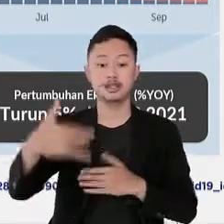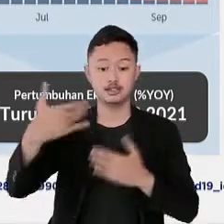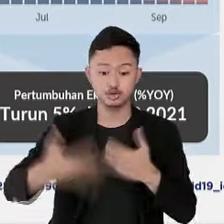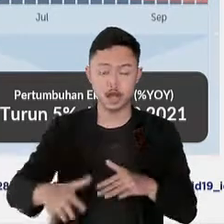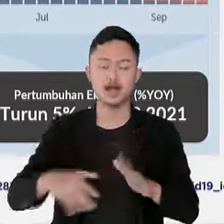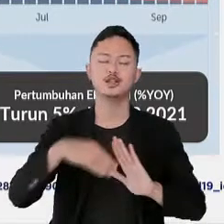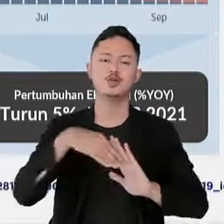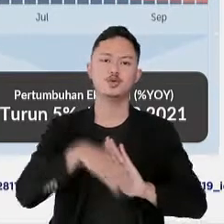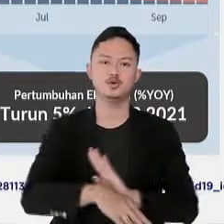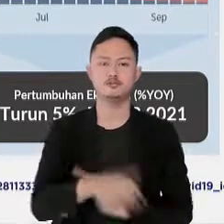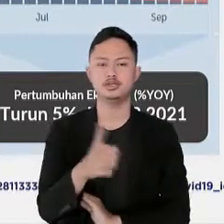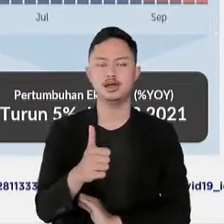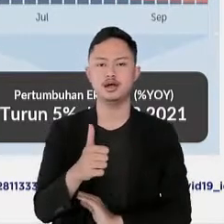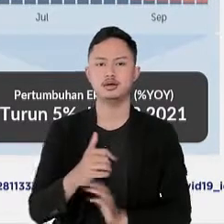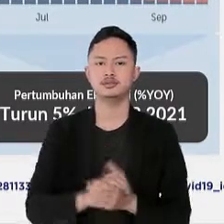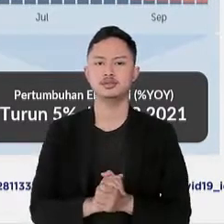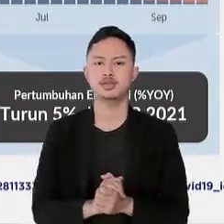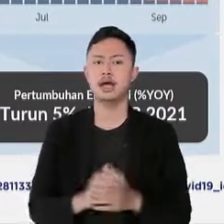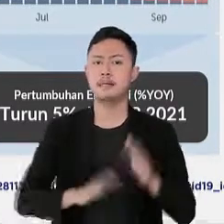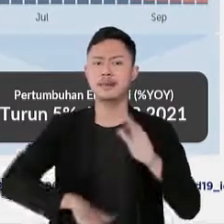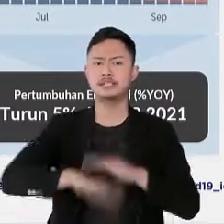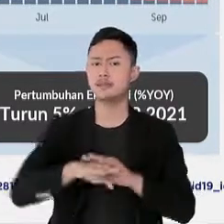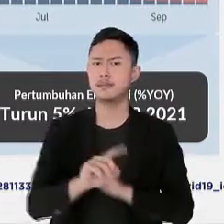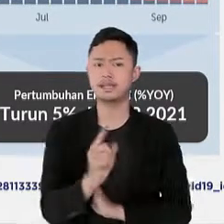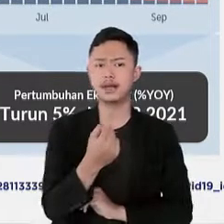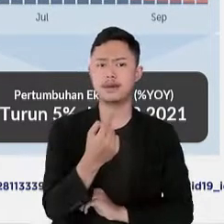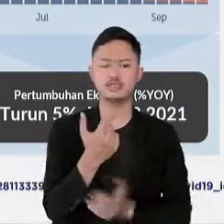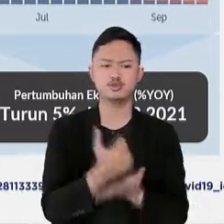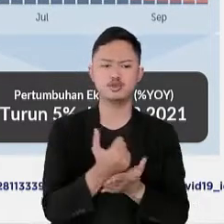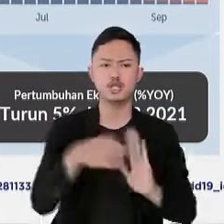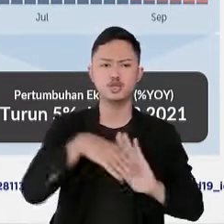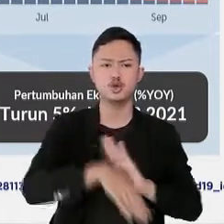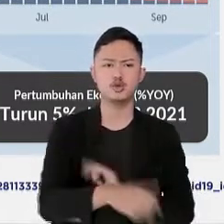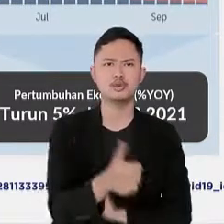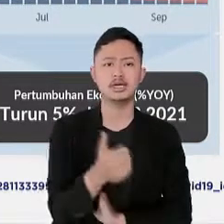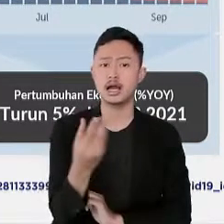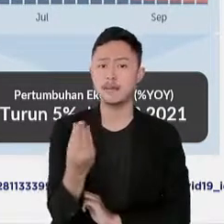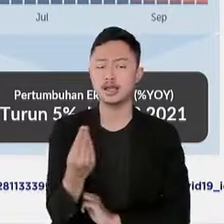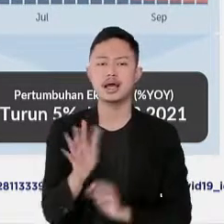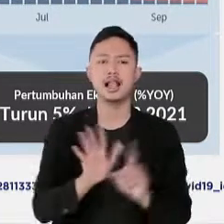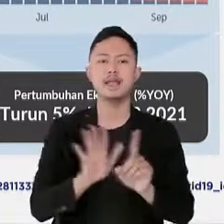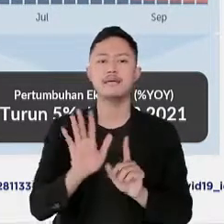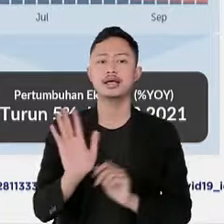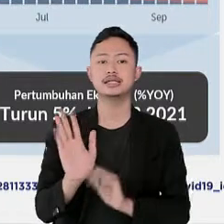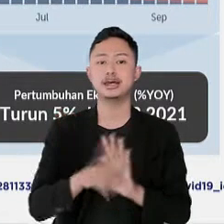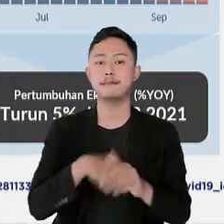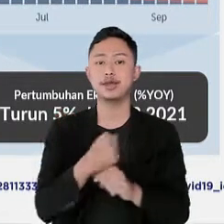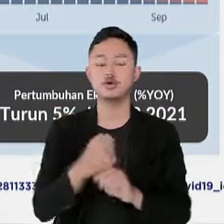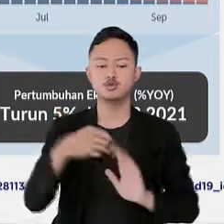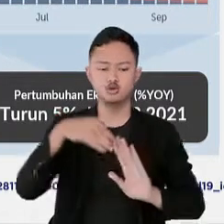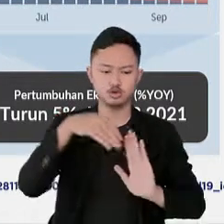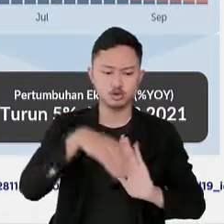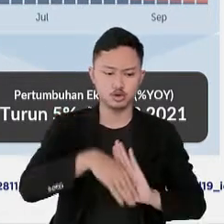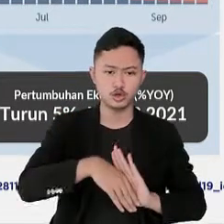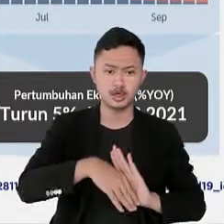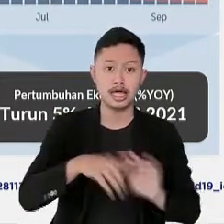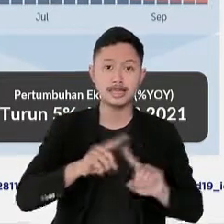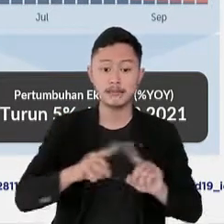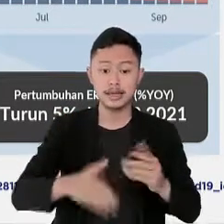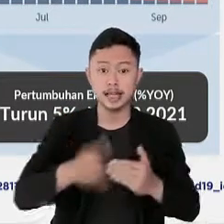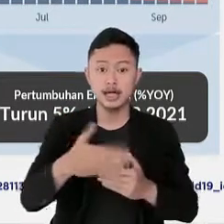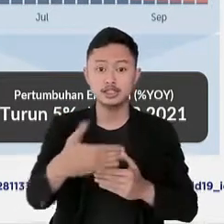setelah puncak pertama kasus sempat mengalami penurunan selama 15 minggu sebelum akhirnya melonjak kembali